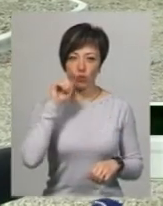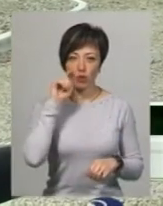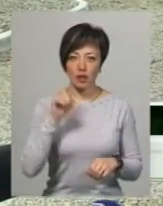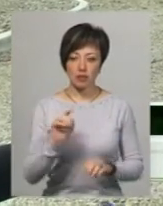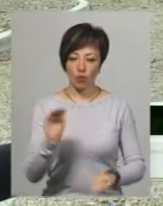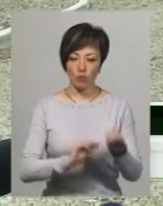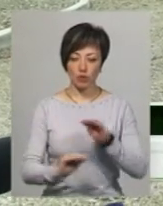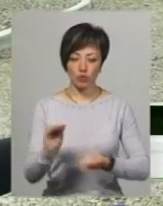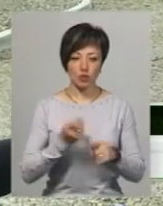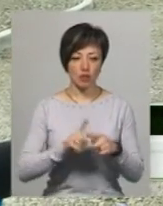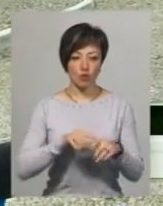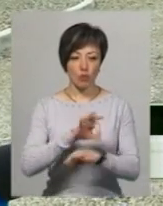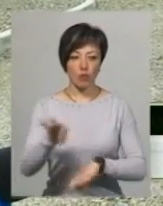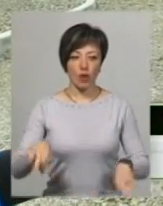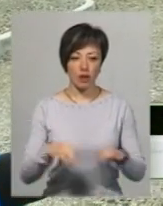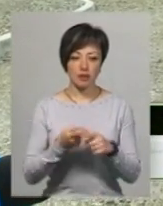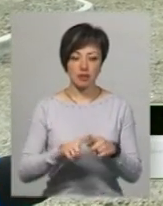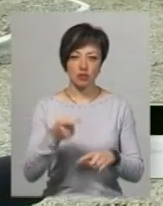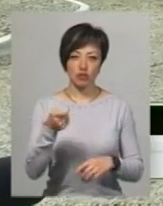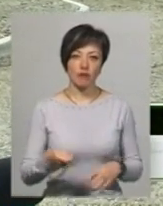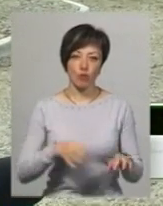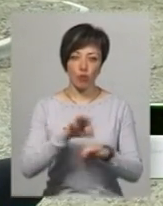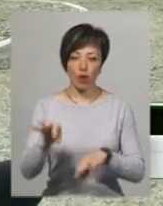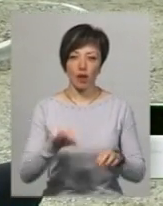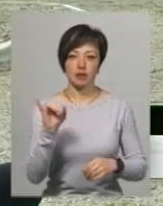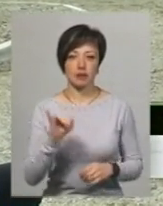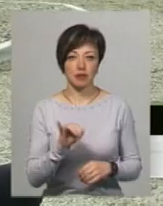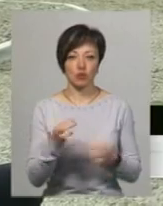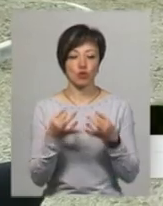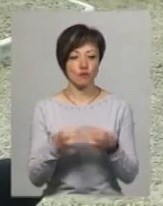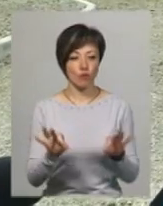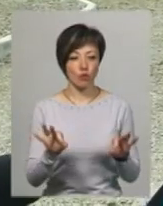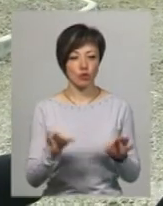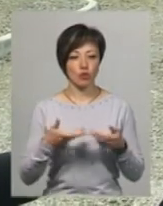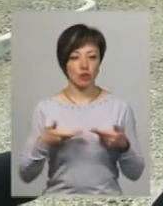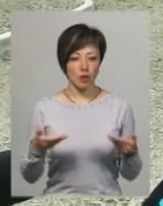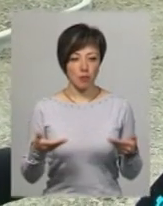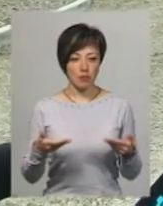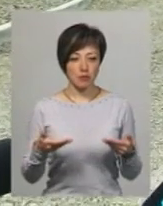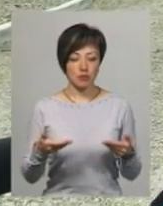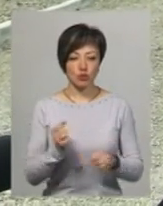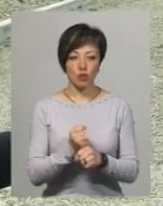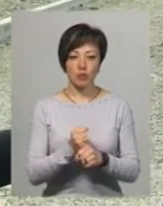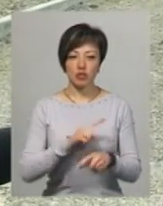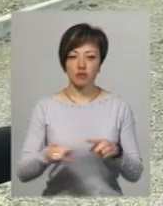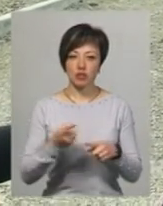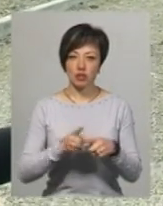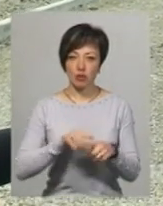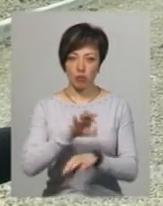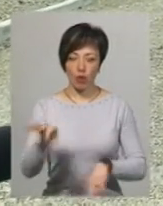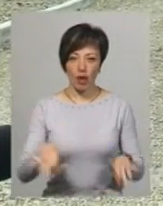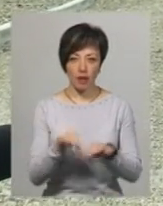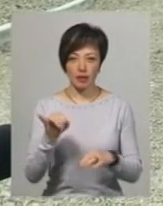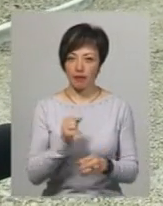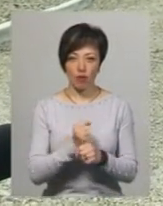комплектуючі для цього проєкту. Це і здешевлювало проєкт, і дозволило нам зробити швидше цей проєкт, і